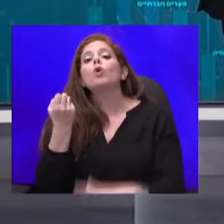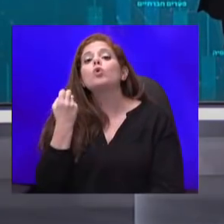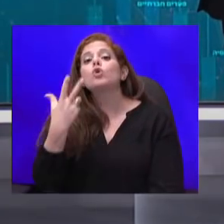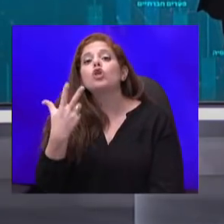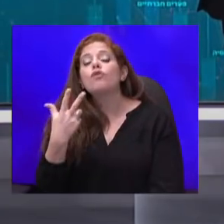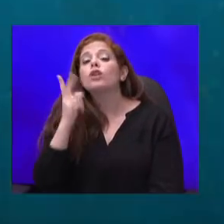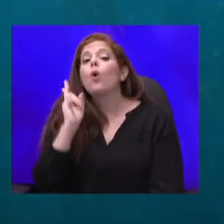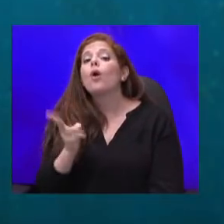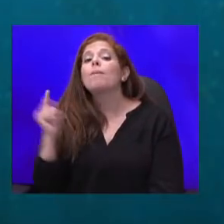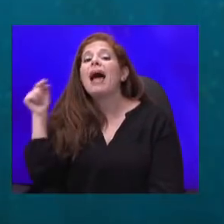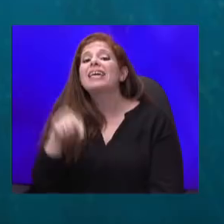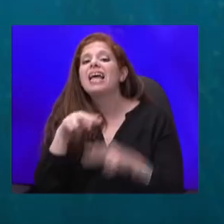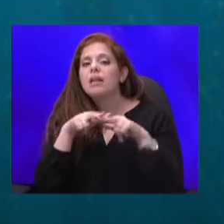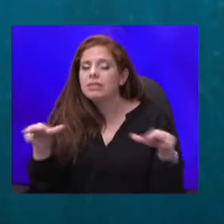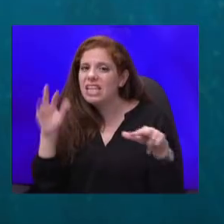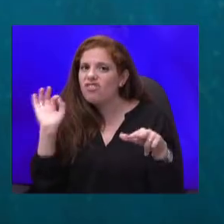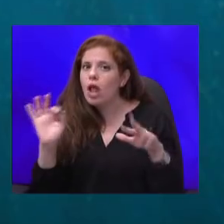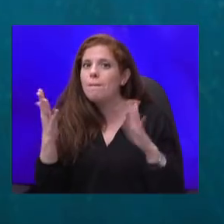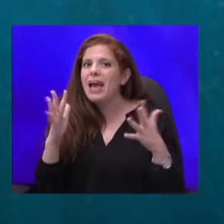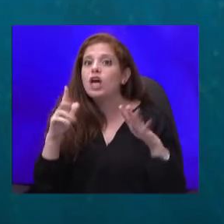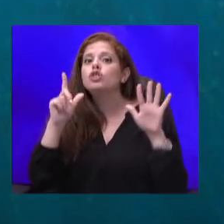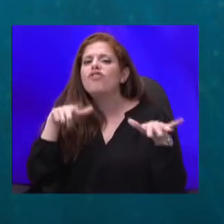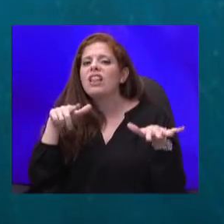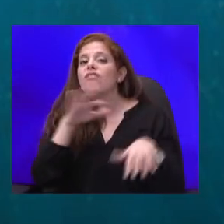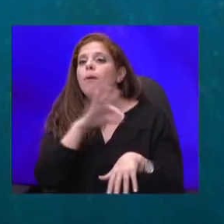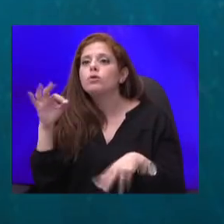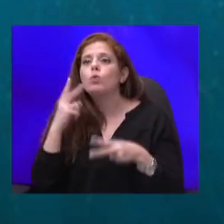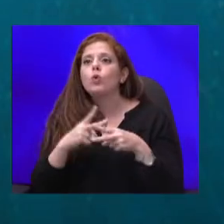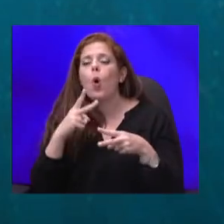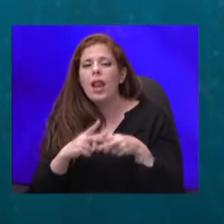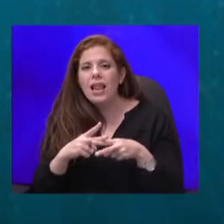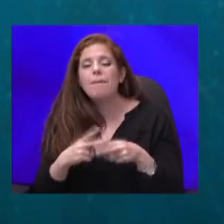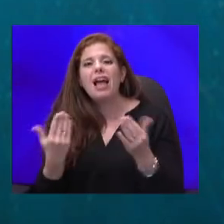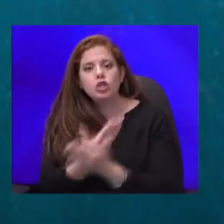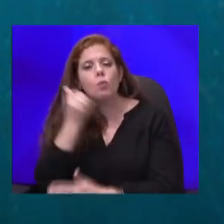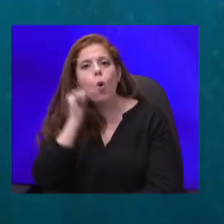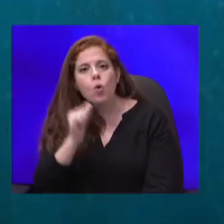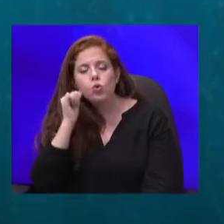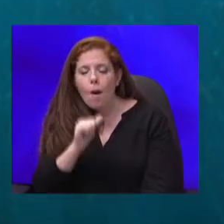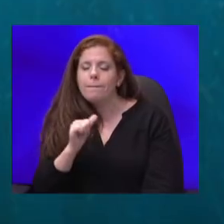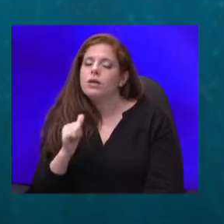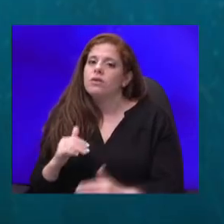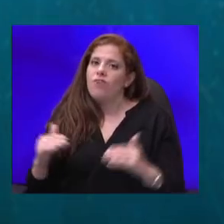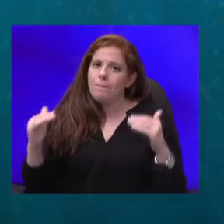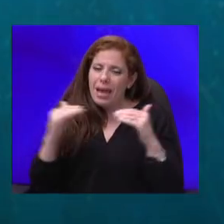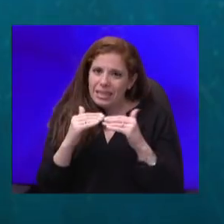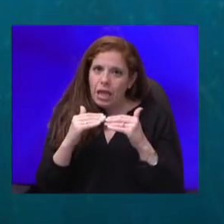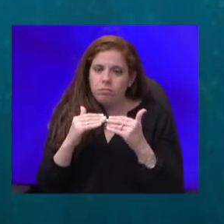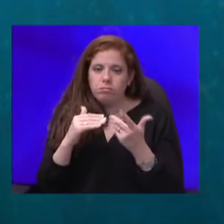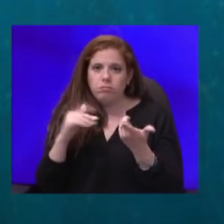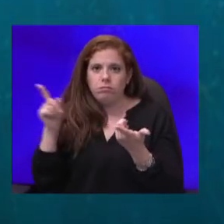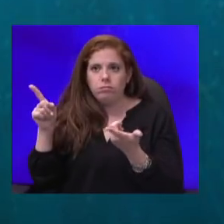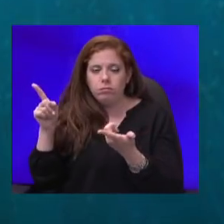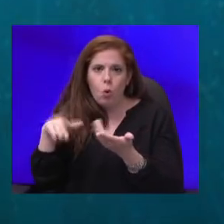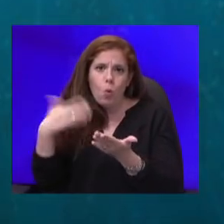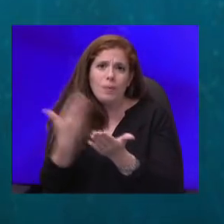של בערך 7,500 חולים חדשים מיום ליום, ובהתאם אש מציעה הצעות די דרסטיות. מציע